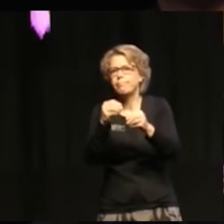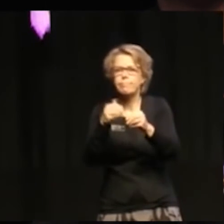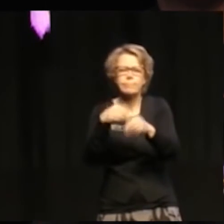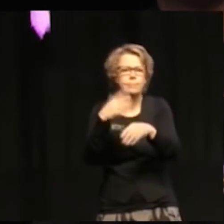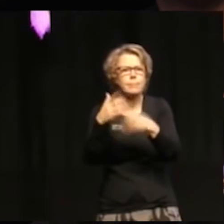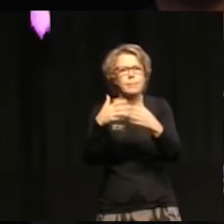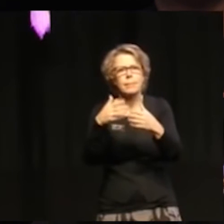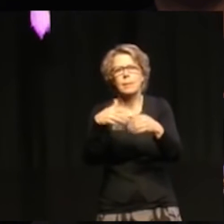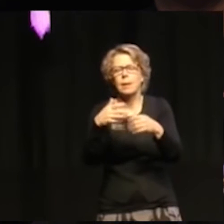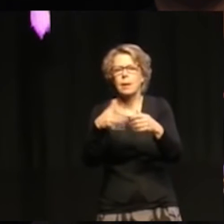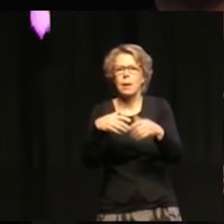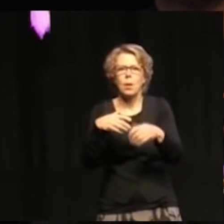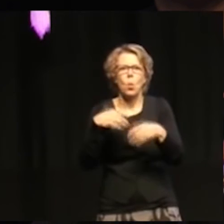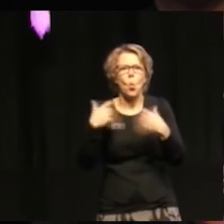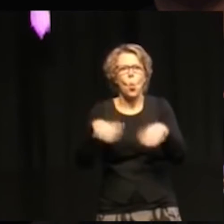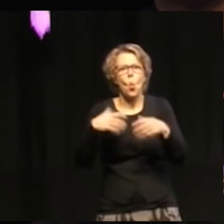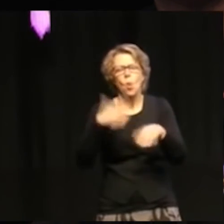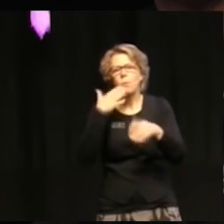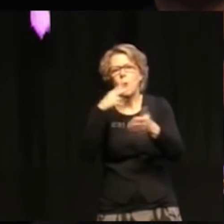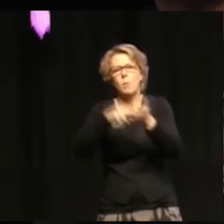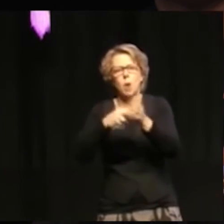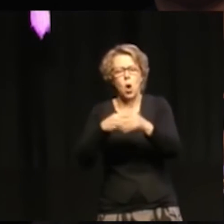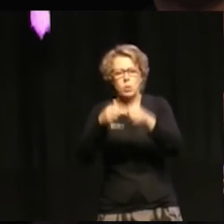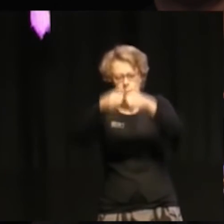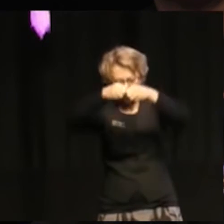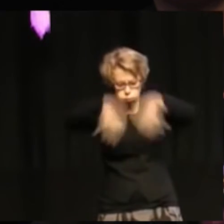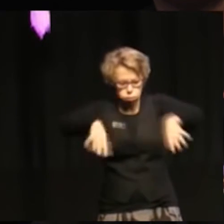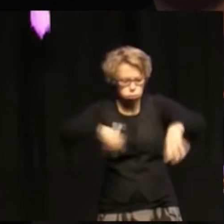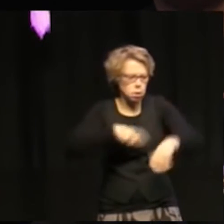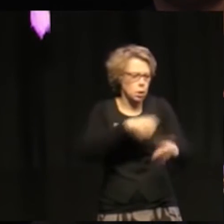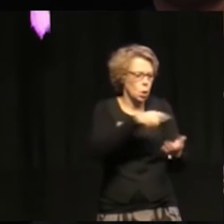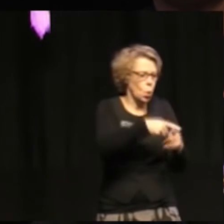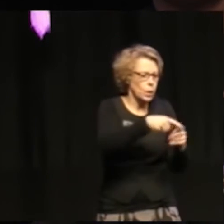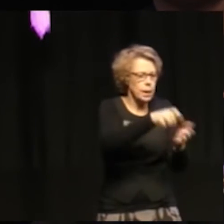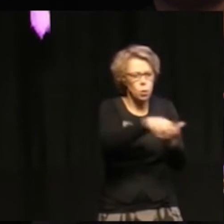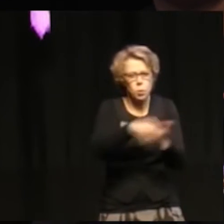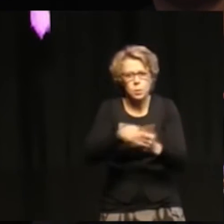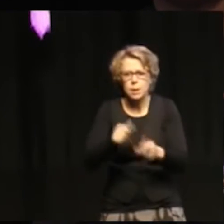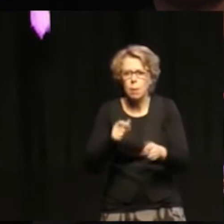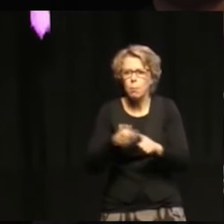masterplan som ska implementeras av kommuner och andra.